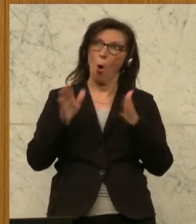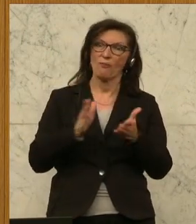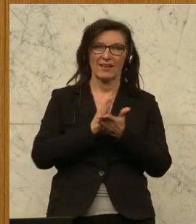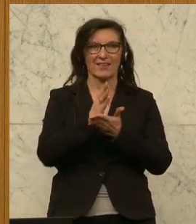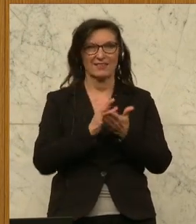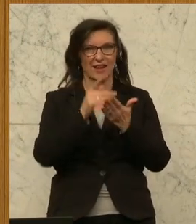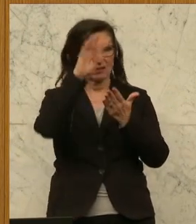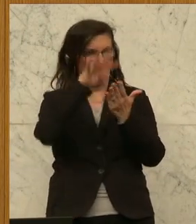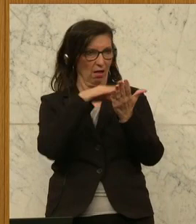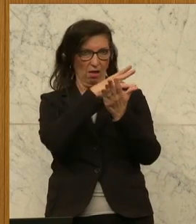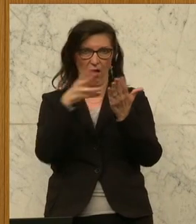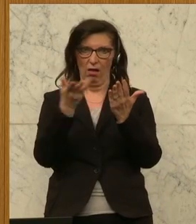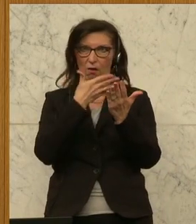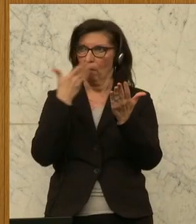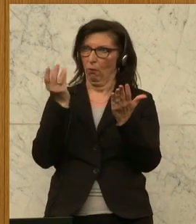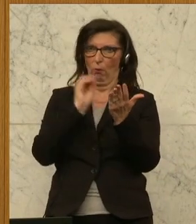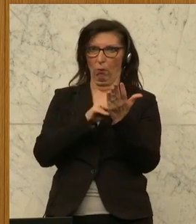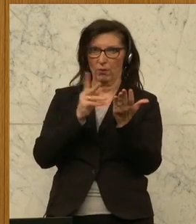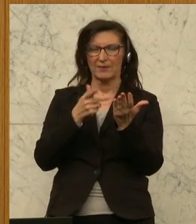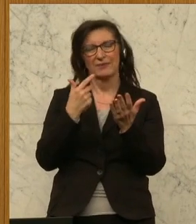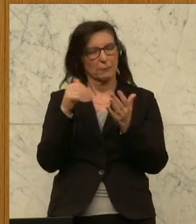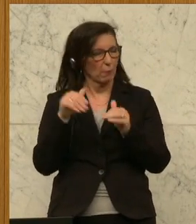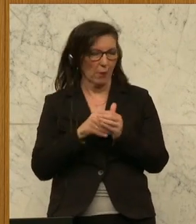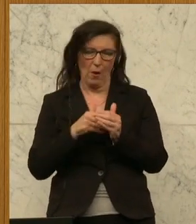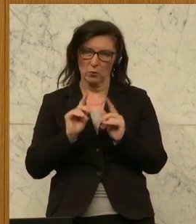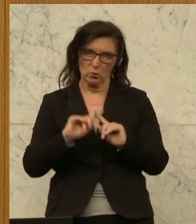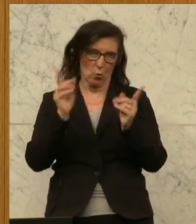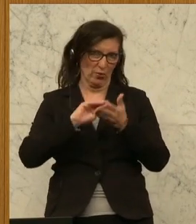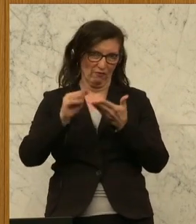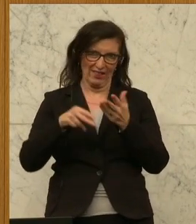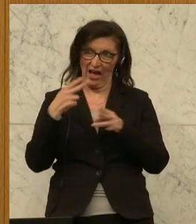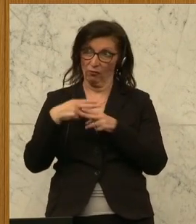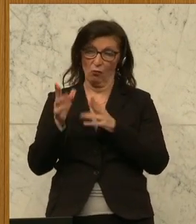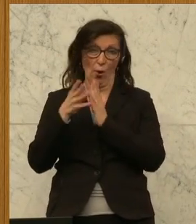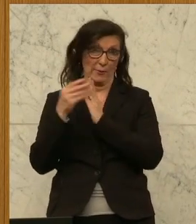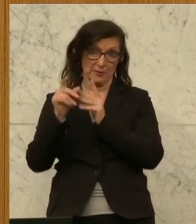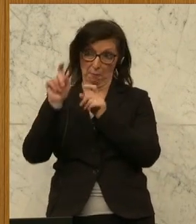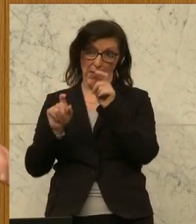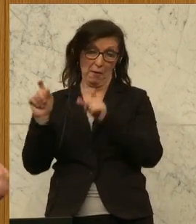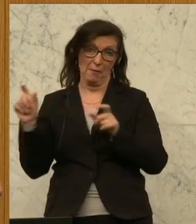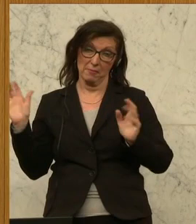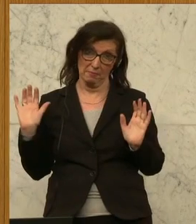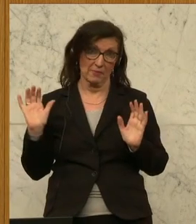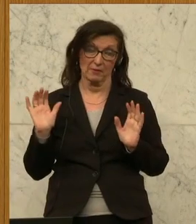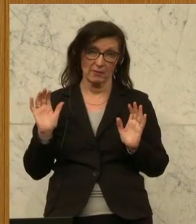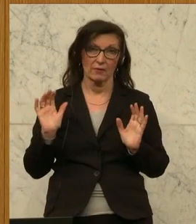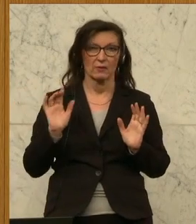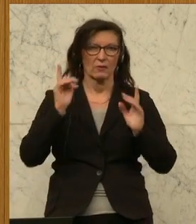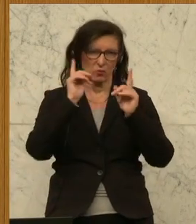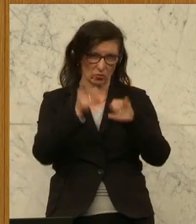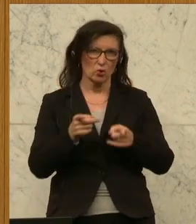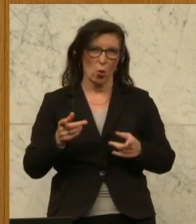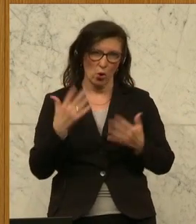Darum ist es so wichtig, dass wir schauen, dass es Sonderverträge gibt für so spezialisierte Aufgaben und das sollte